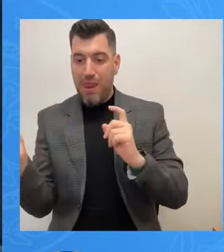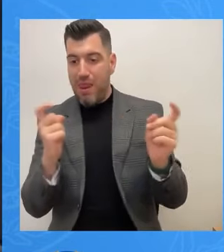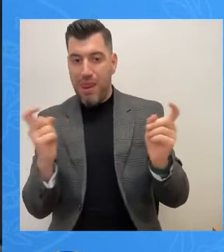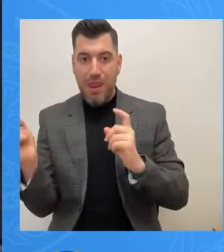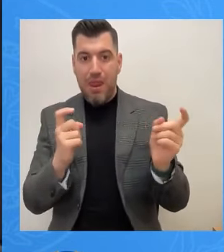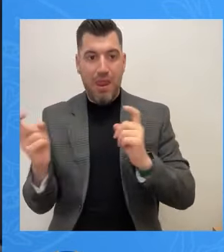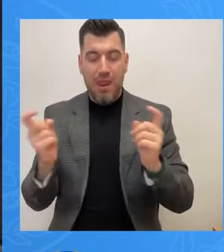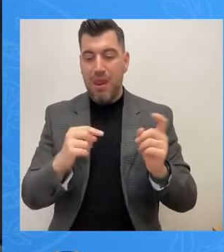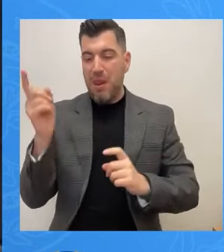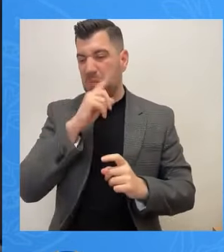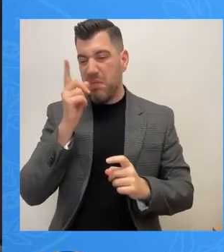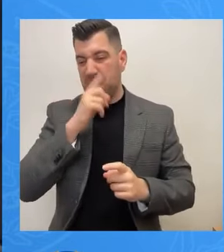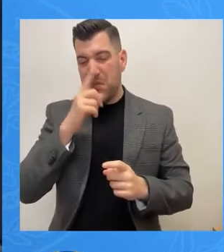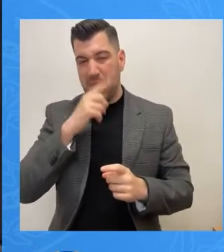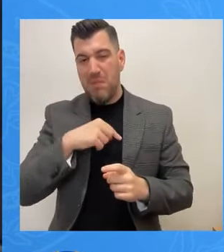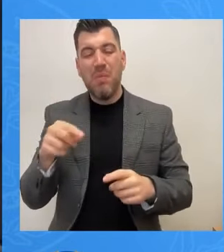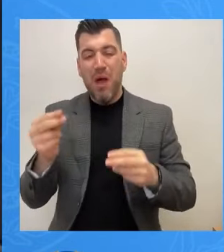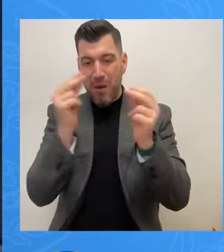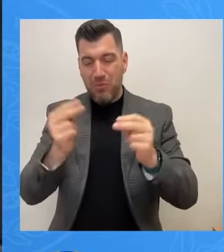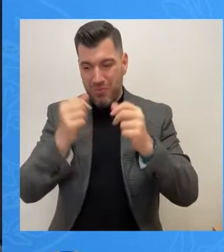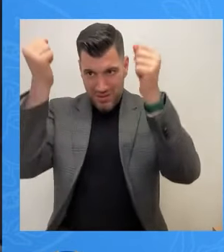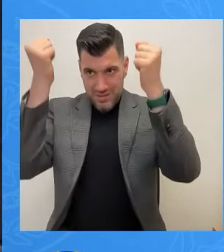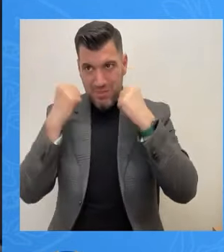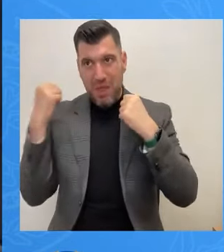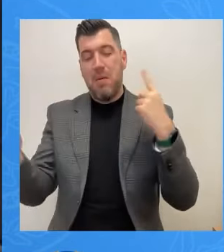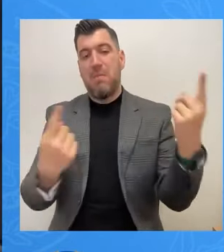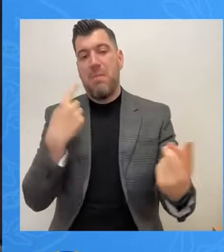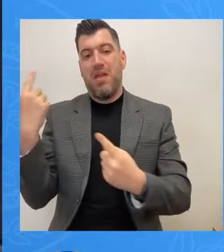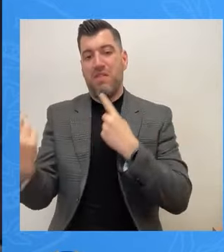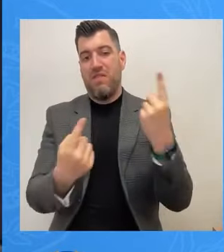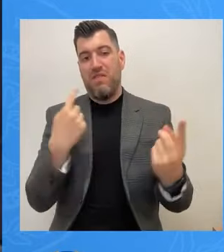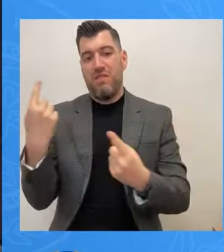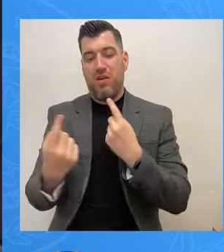στείνονται σε βάρος του περιβάλλοντος και εισόφελος φυσικά των κατασκευαστικών εταιριών.